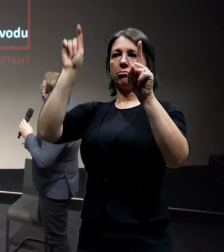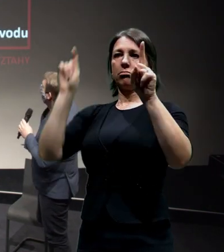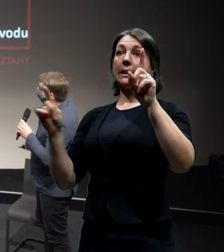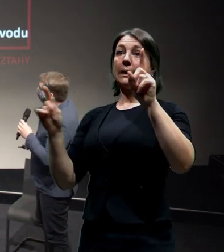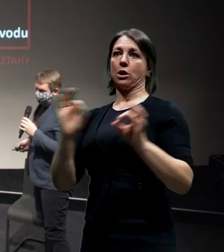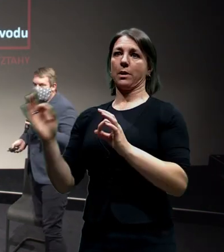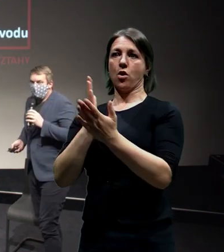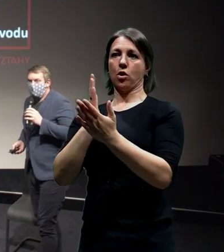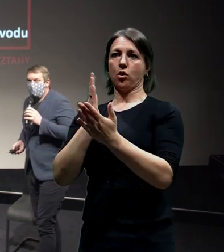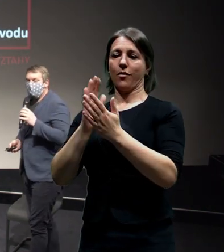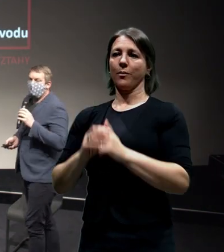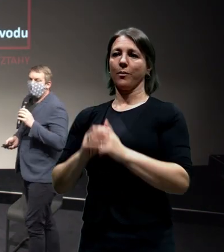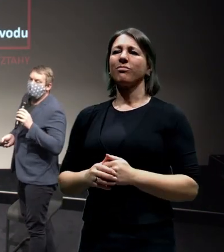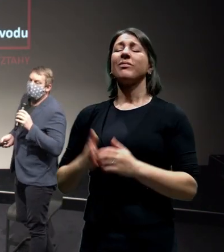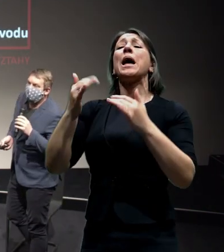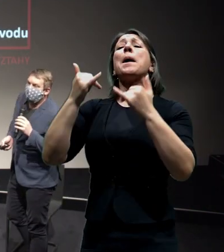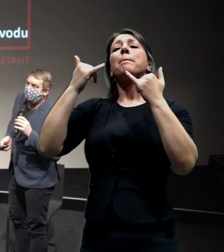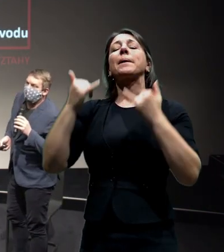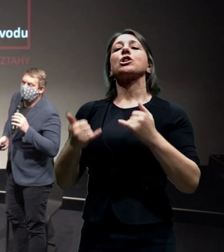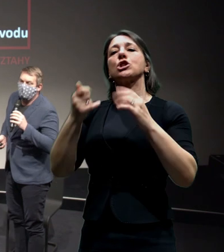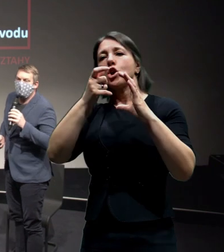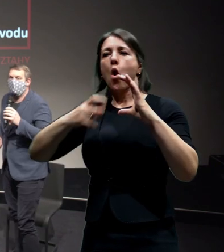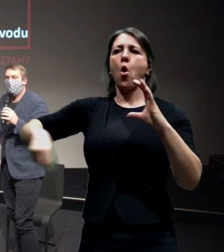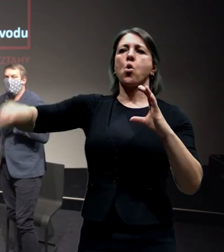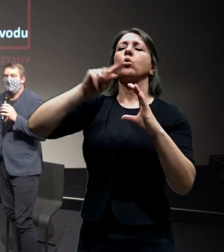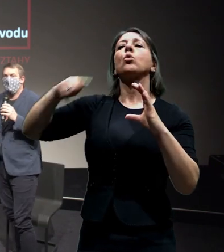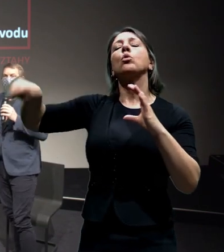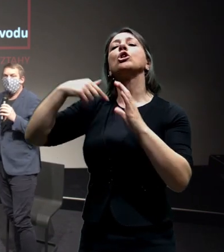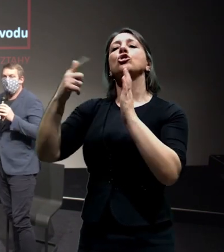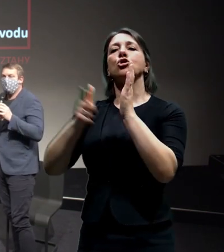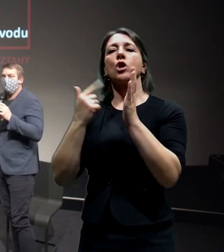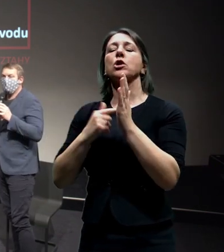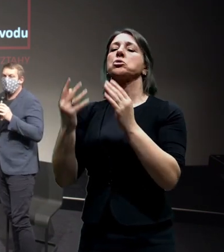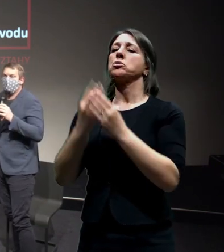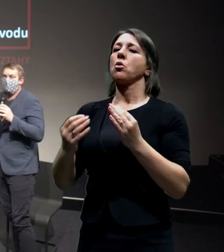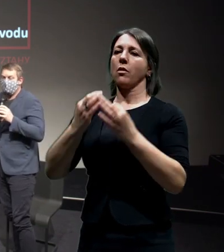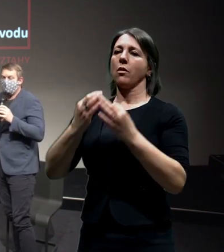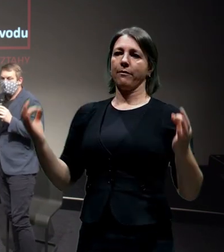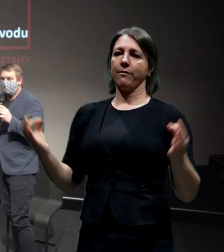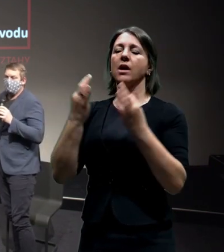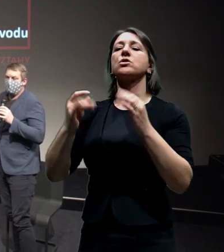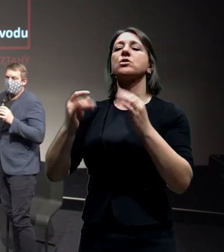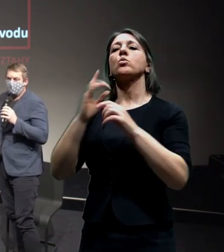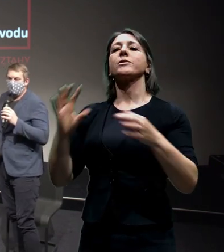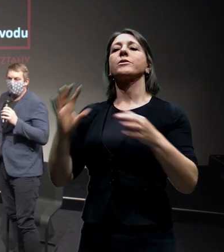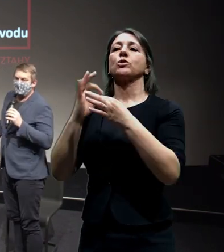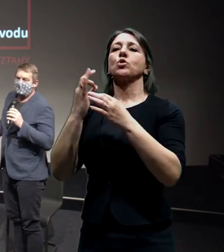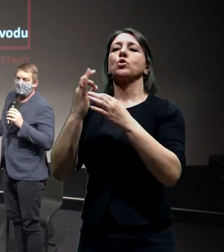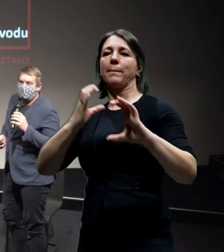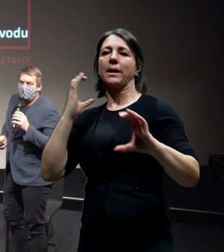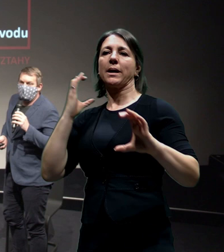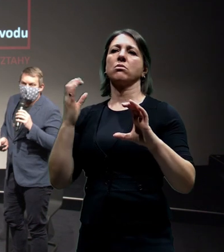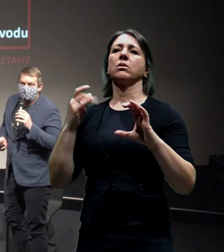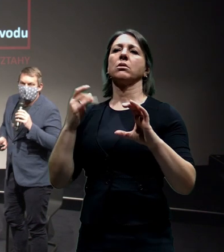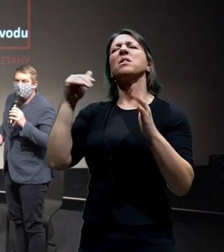Ten Pražský okruh často se o něm hovoří jenom ve smyslu převádění transitní dopravy, spojení těch